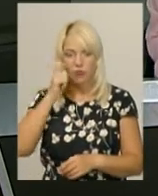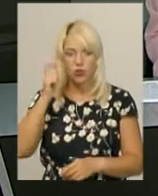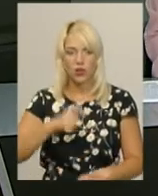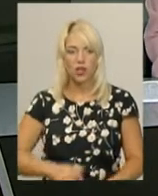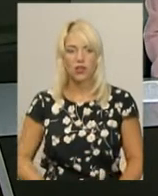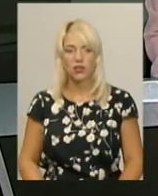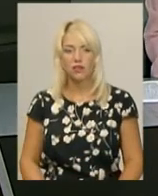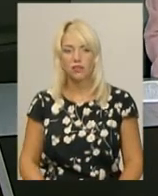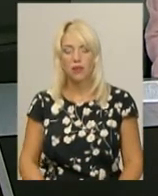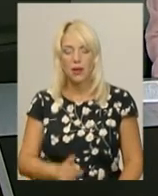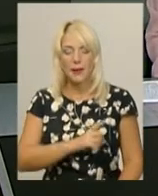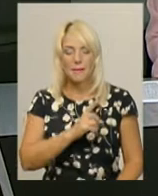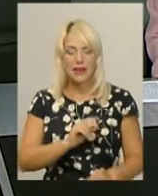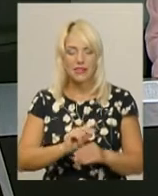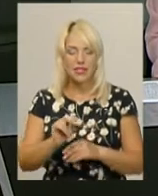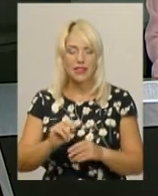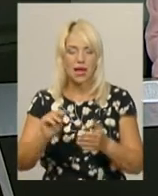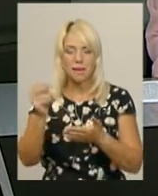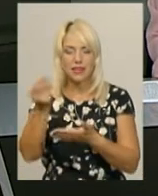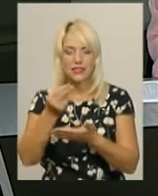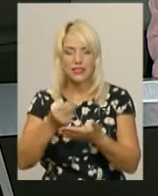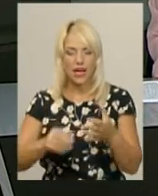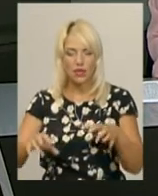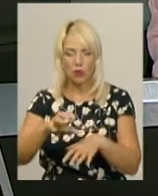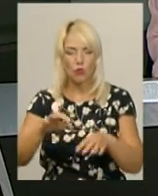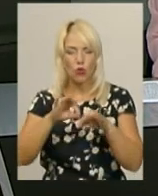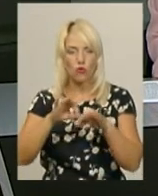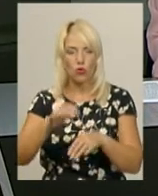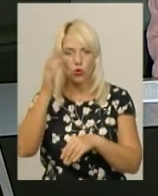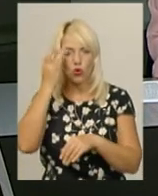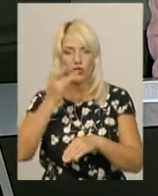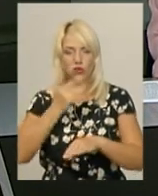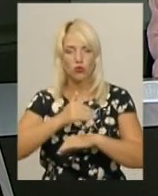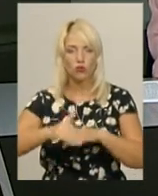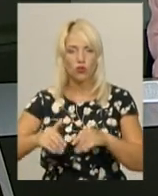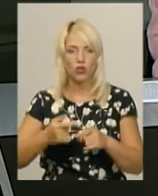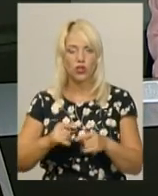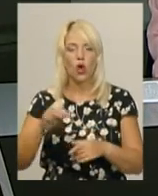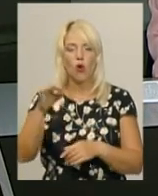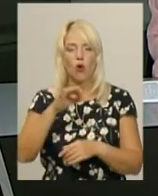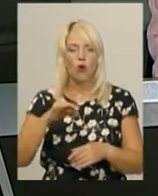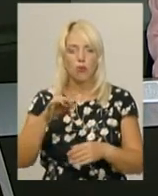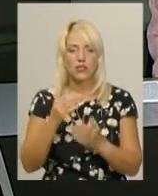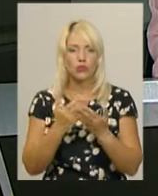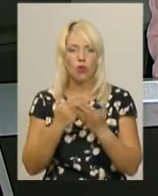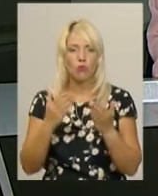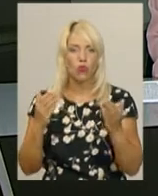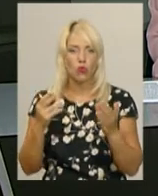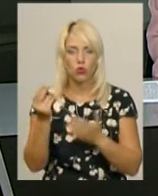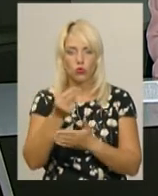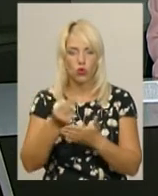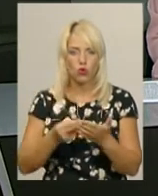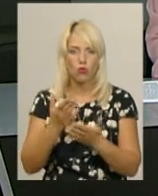Майстер-клас із написання натюрморту проведуть у літньому дворику Хмельницького обласного художнього музею. Про це повідомила його науковий